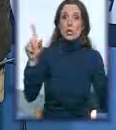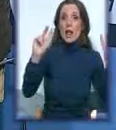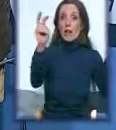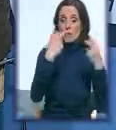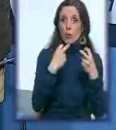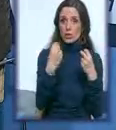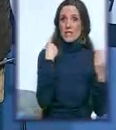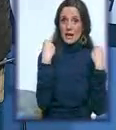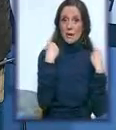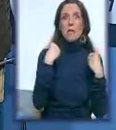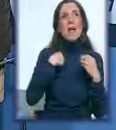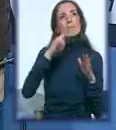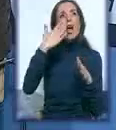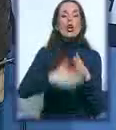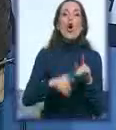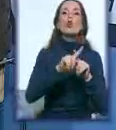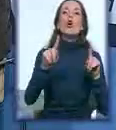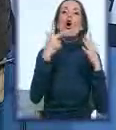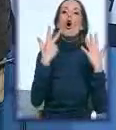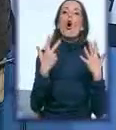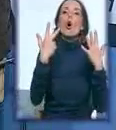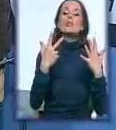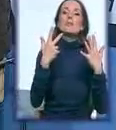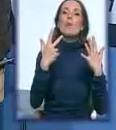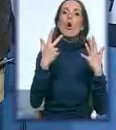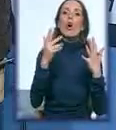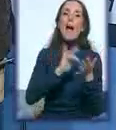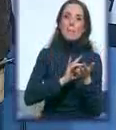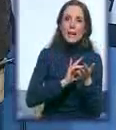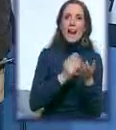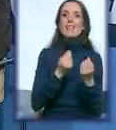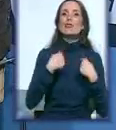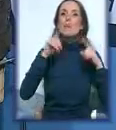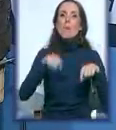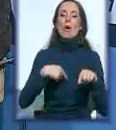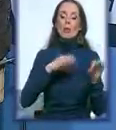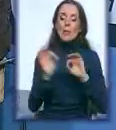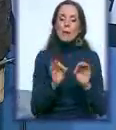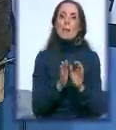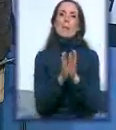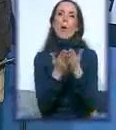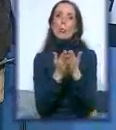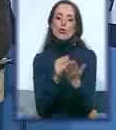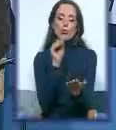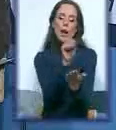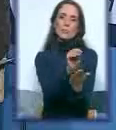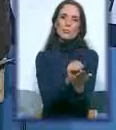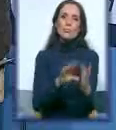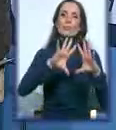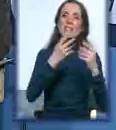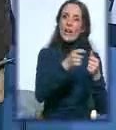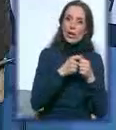na primjer, 8. aprijela. imamo mi mogućnost, treba da pripremimo i ove brošure gde će se organizacije predstaviti, da brendiramo štandove,